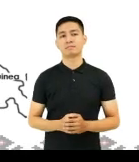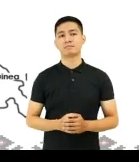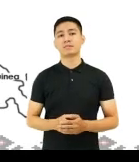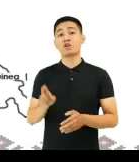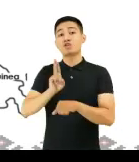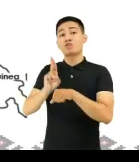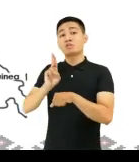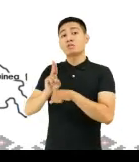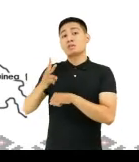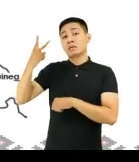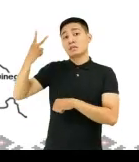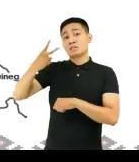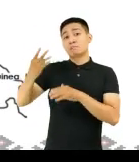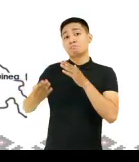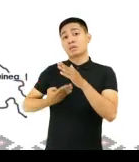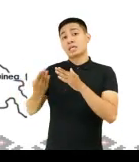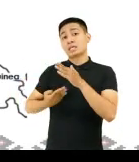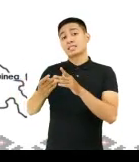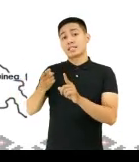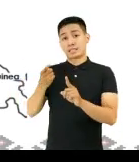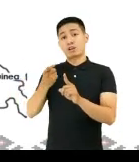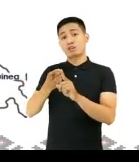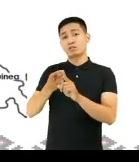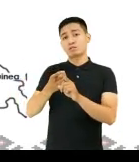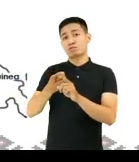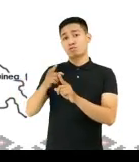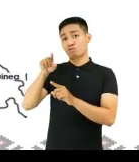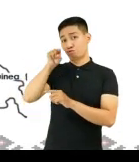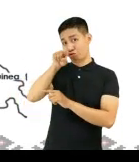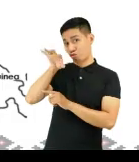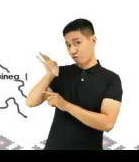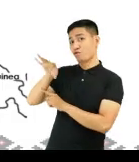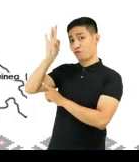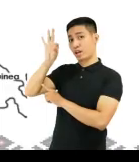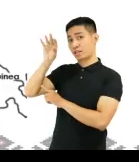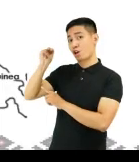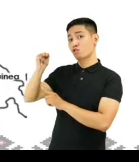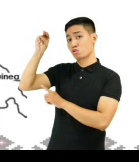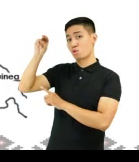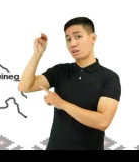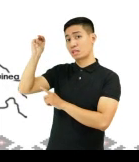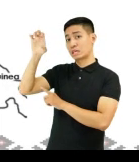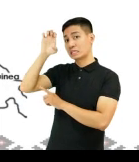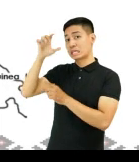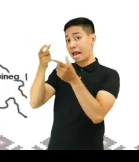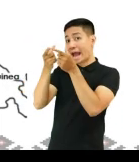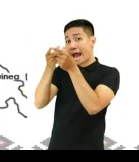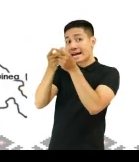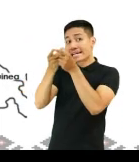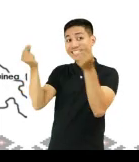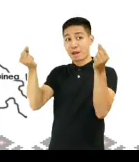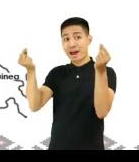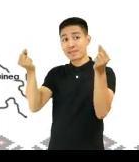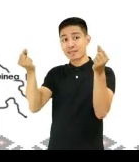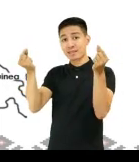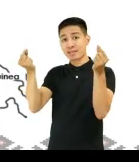Gamit naman ang kaalaman sa mga pangalawang direksyon, matatagpuan natin ang bansang Japan sa hilagang